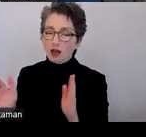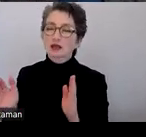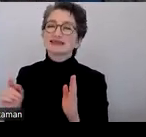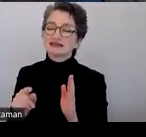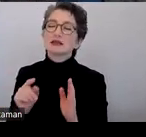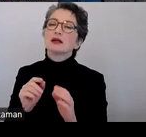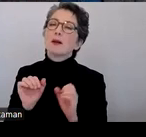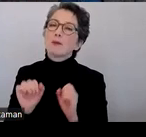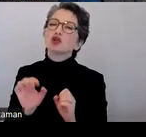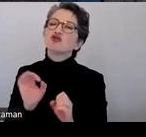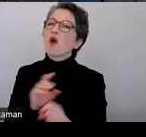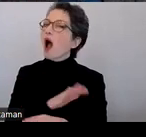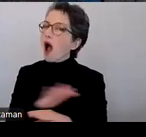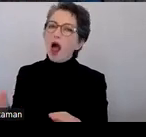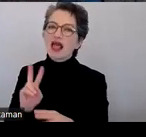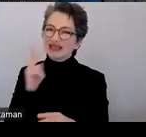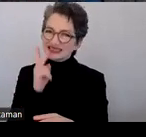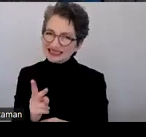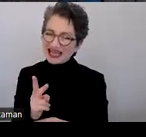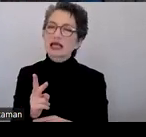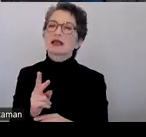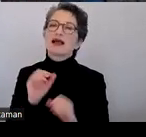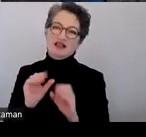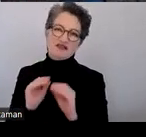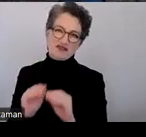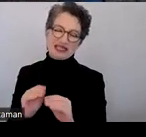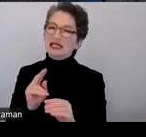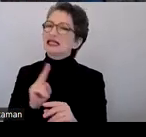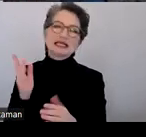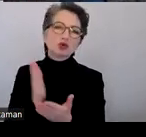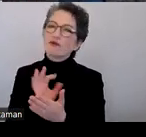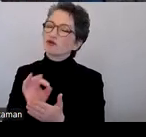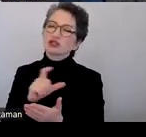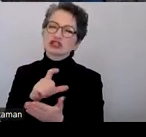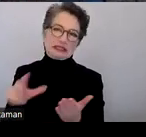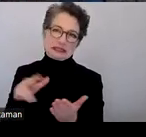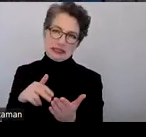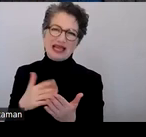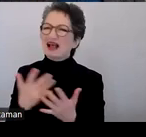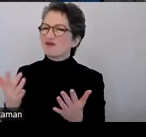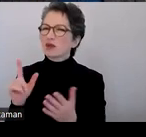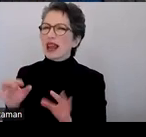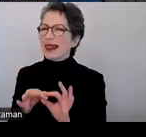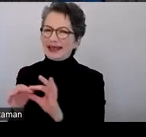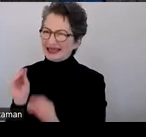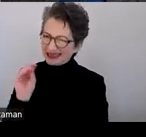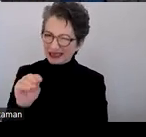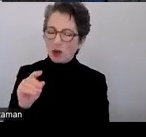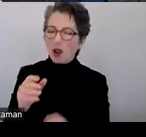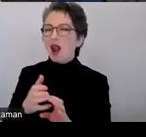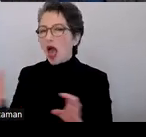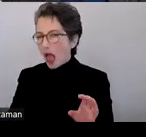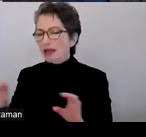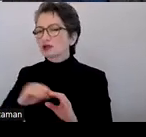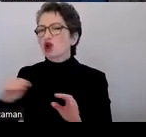Betrachtenden zur Verfügung stehen, nicht nur für Screenreader Nutzer. Also irgendwo einen Link einfügen, der dann auf die lange Beschreibung